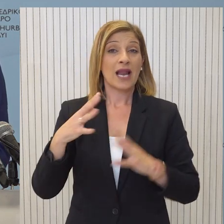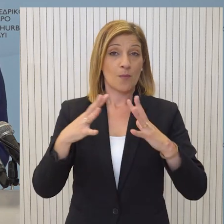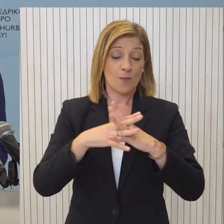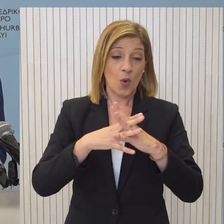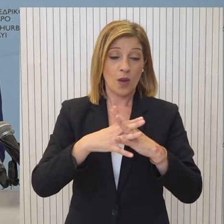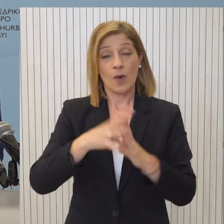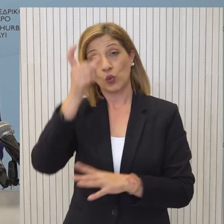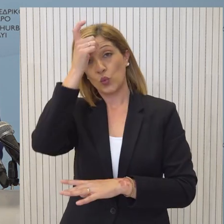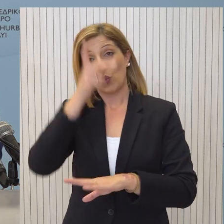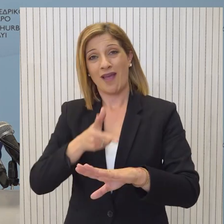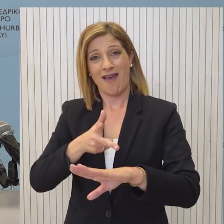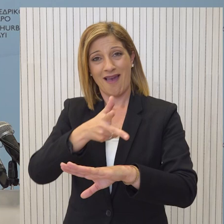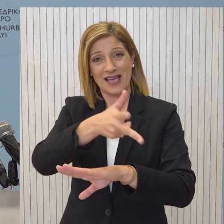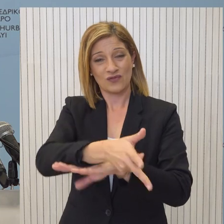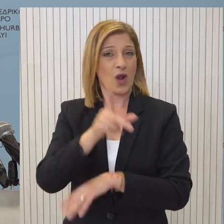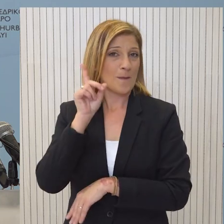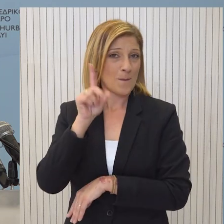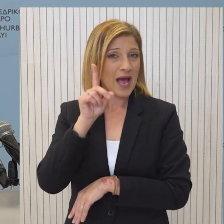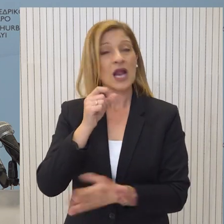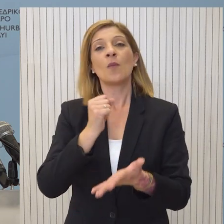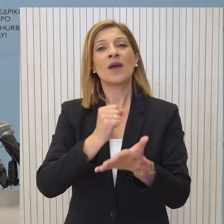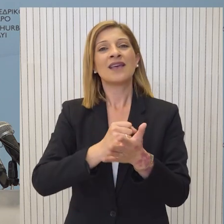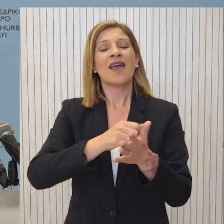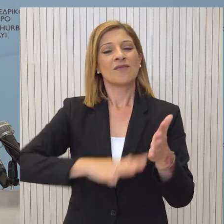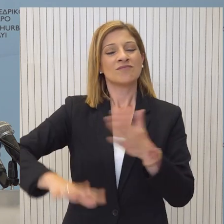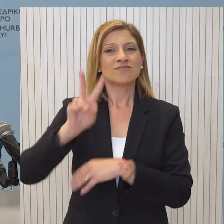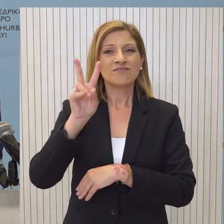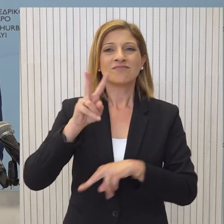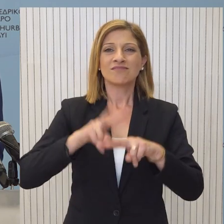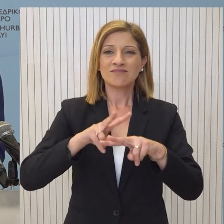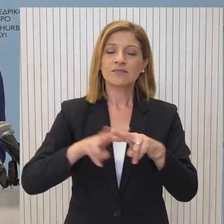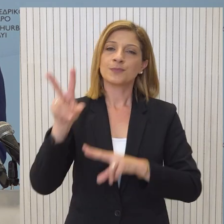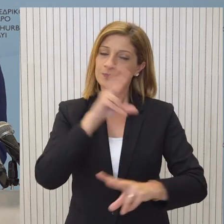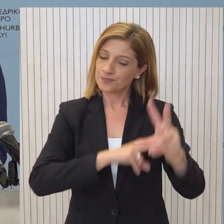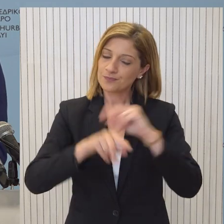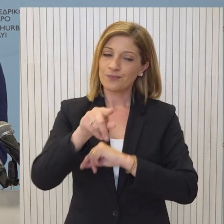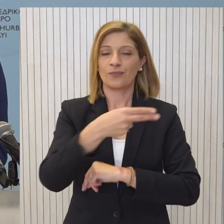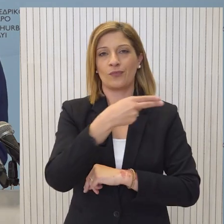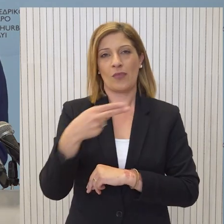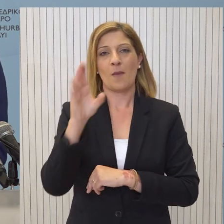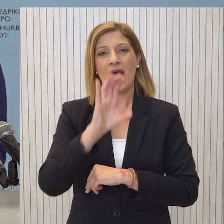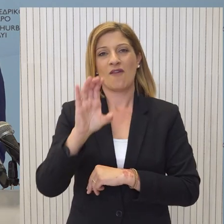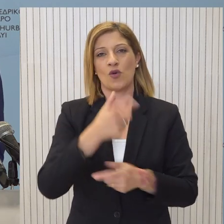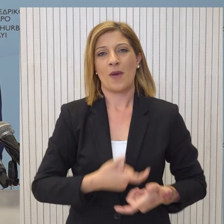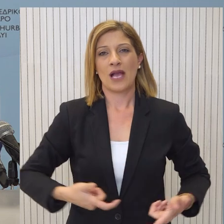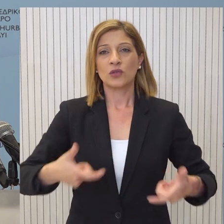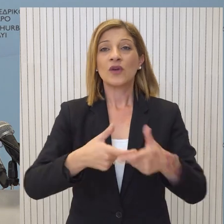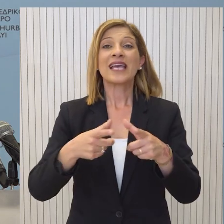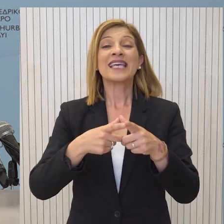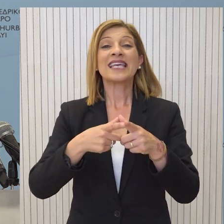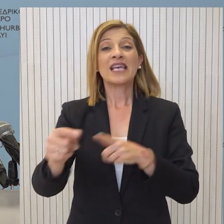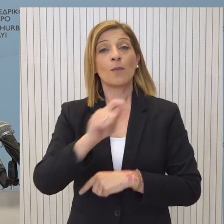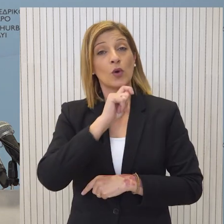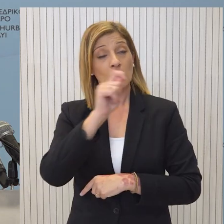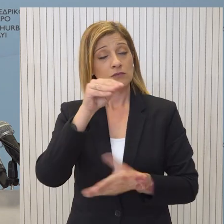παράνομη εισβολή της Ρωσίας αλλά και οι εξελίξεις στο Μεσανατολικό θα απασχολήσουν τις εργασίες του Ευρωπαϊκού Συμβουλίου. Κυπριακή Δημοκρατία θα